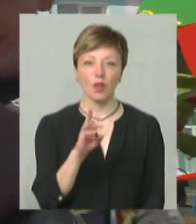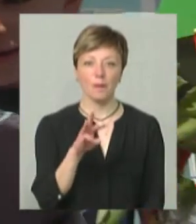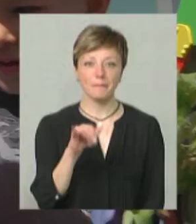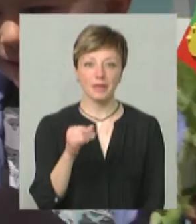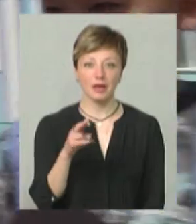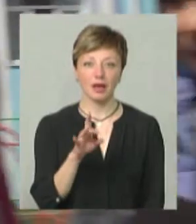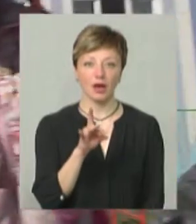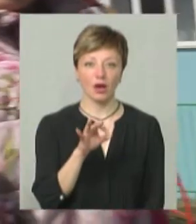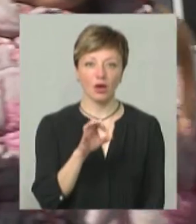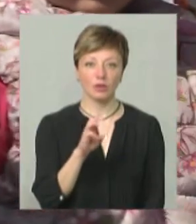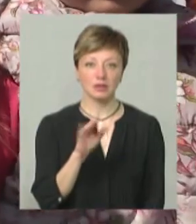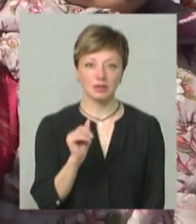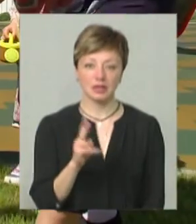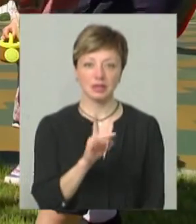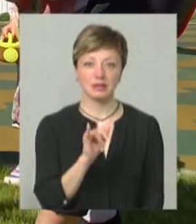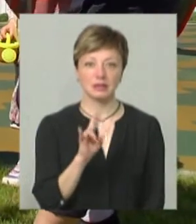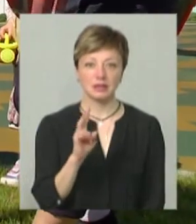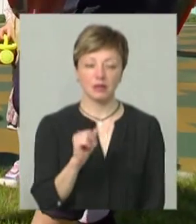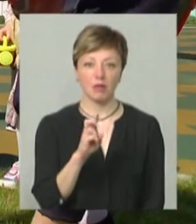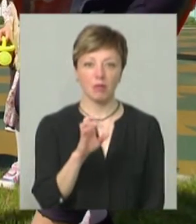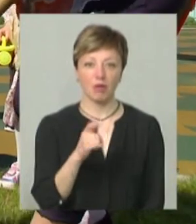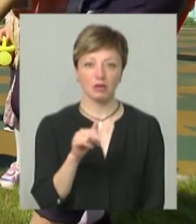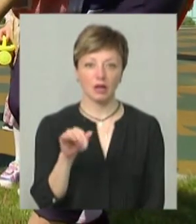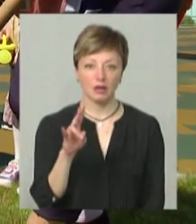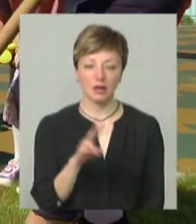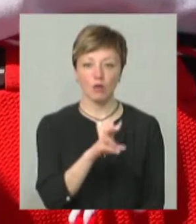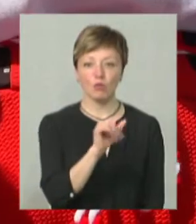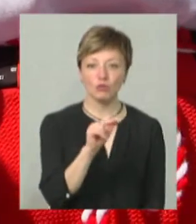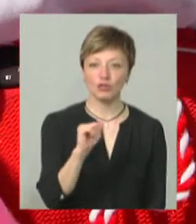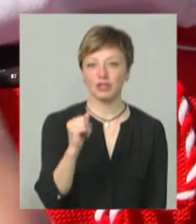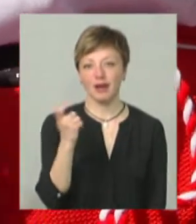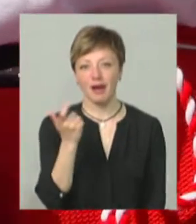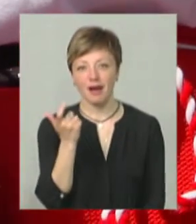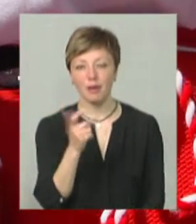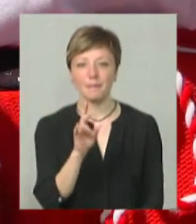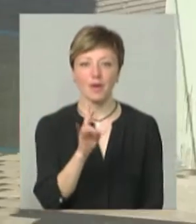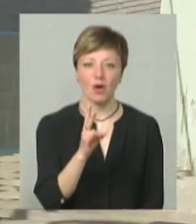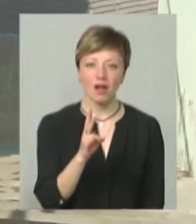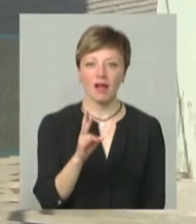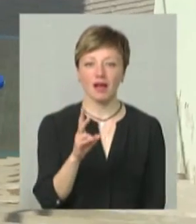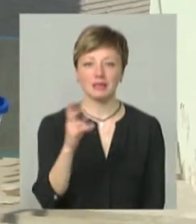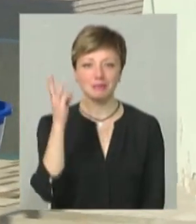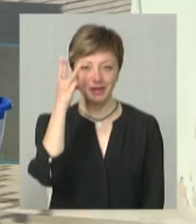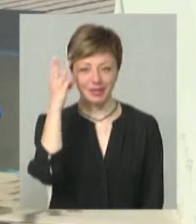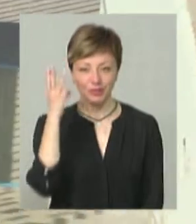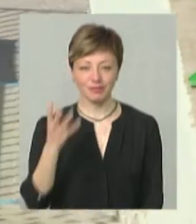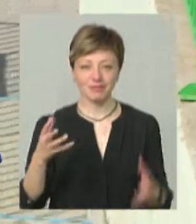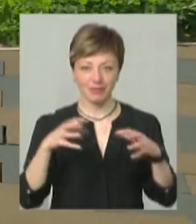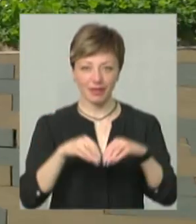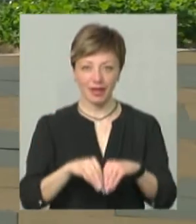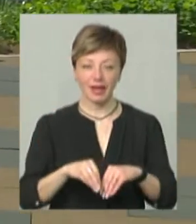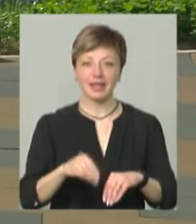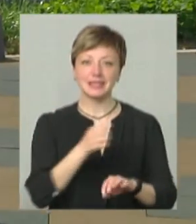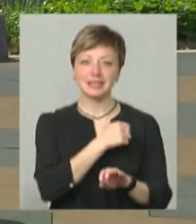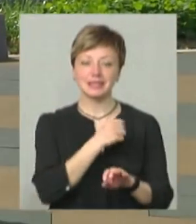Крістіна, Богдан. Соломійка з Бучий Ростик з Харкова, Христинка з Миколаєва, Богданчик з Хмельницького. Садова армія